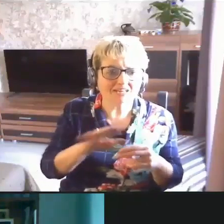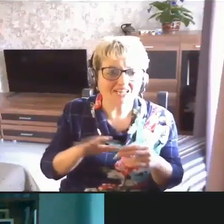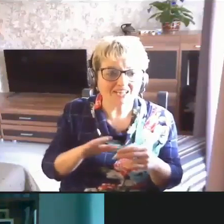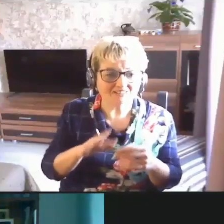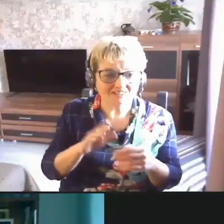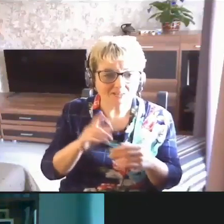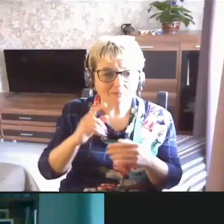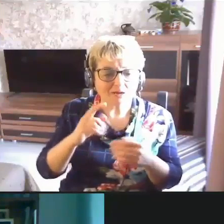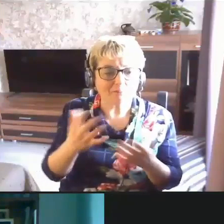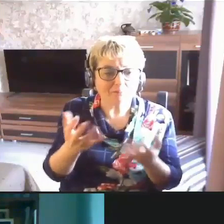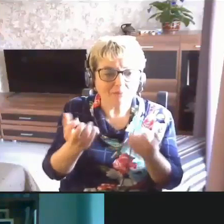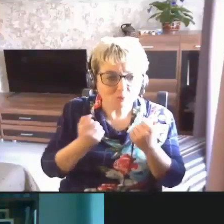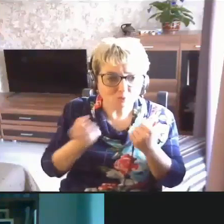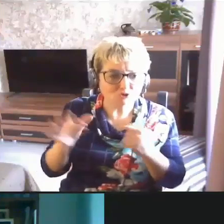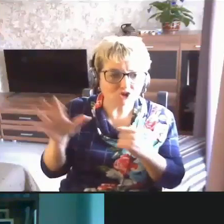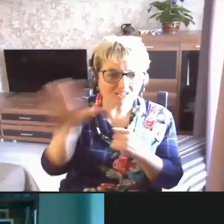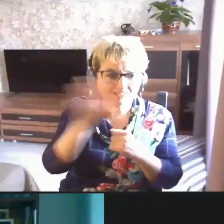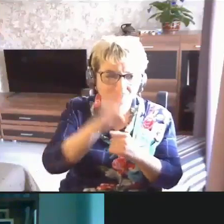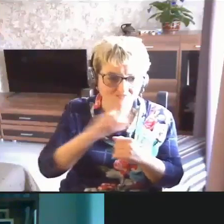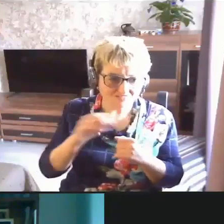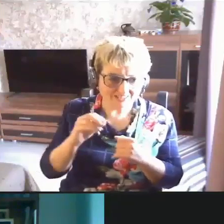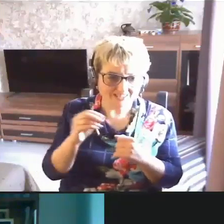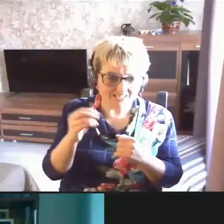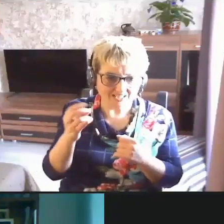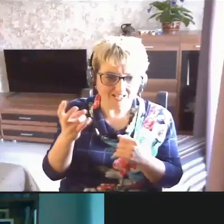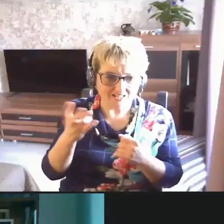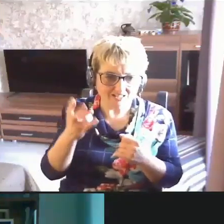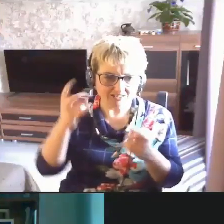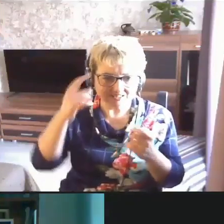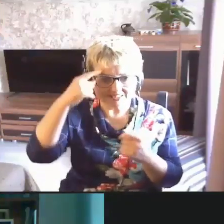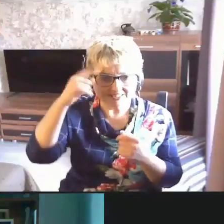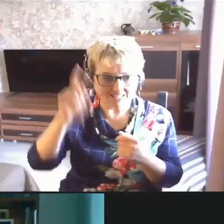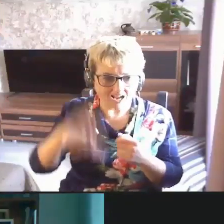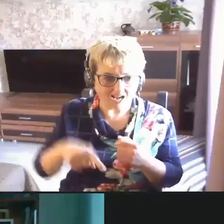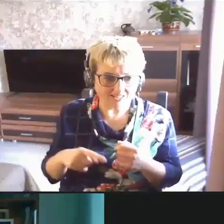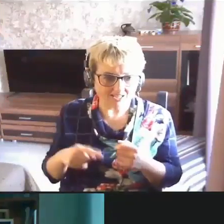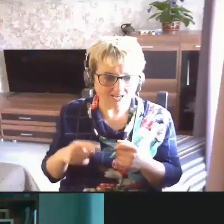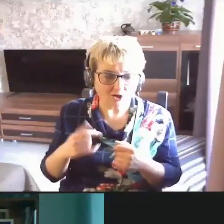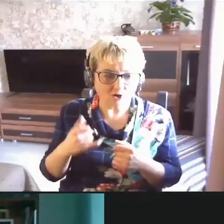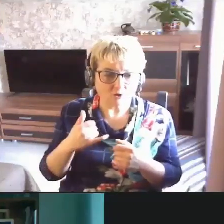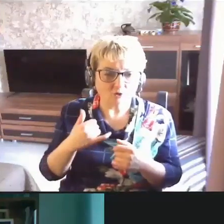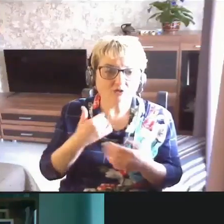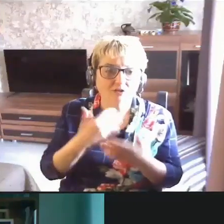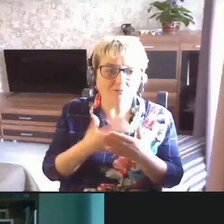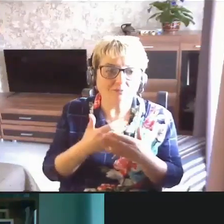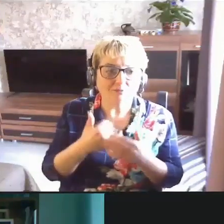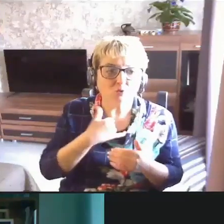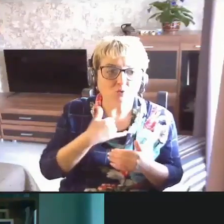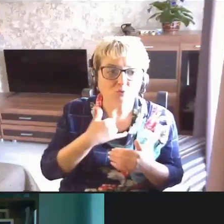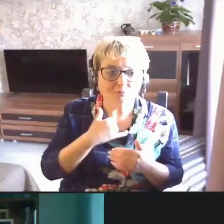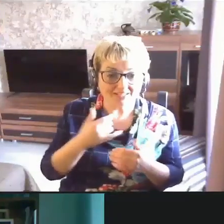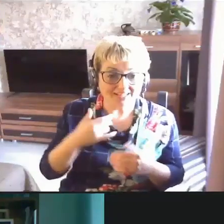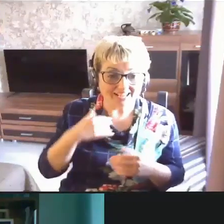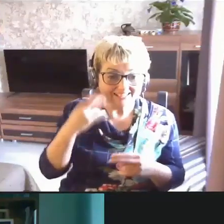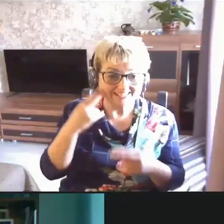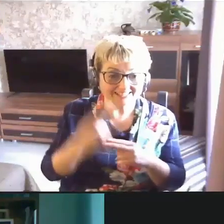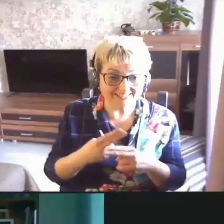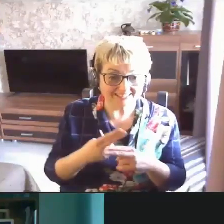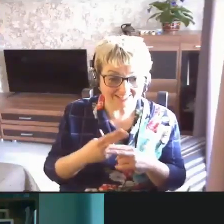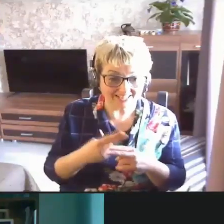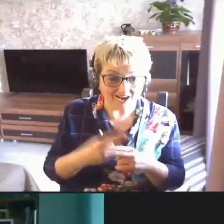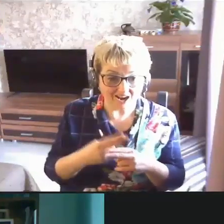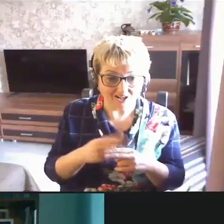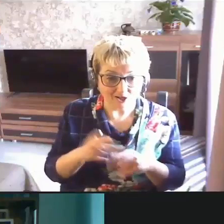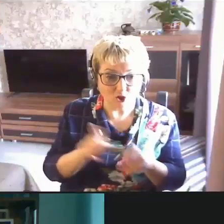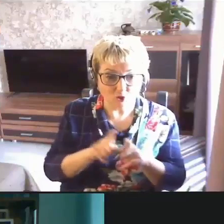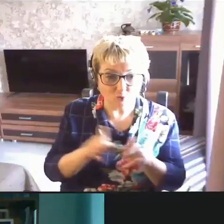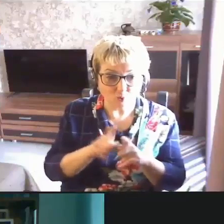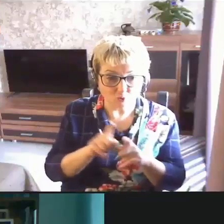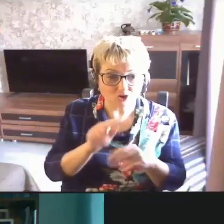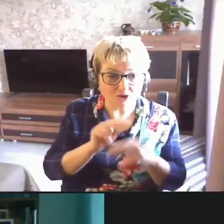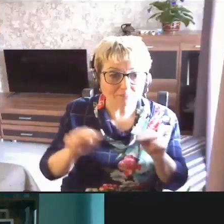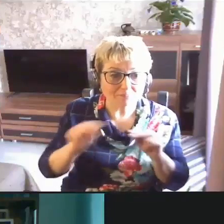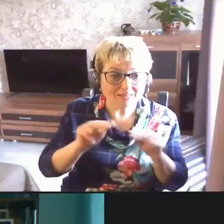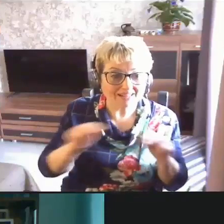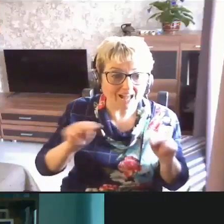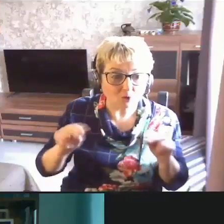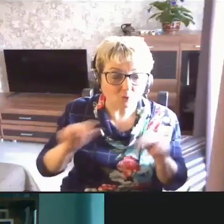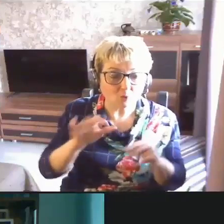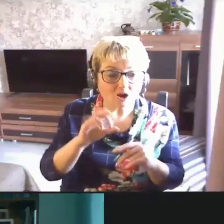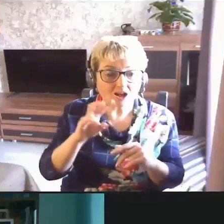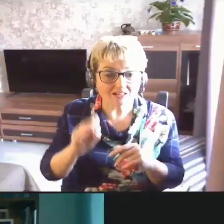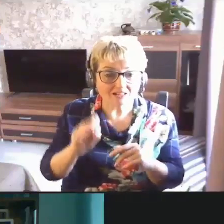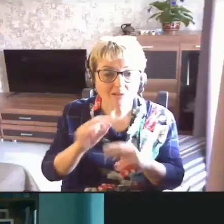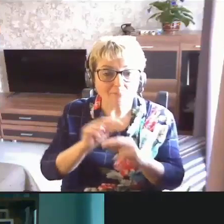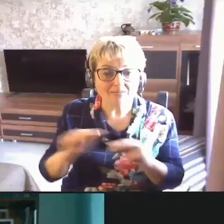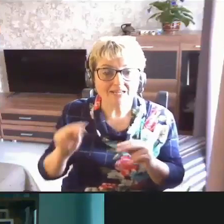получат эти все знания. У меня, допустим, моя сестра, она тоже педагог,